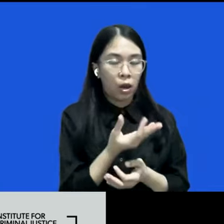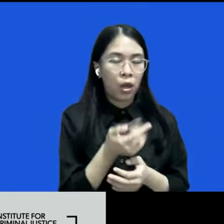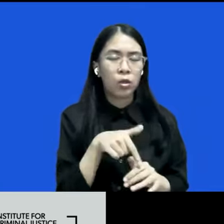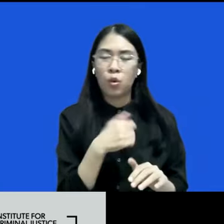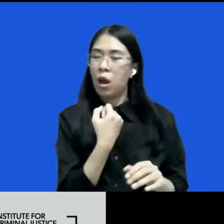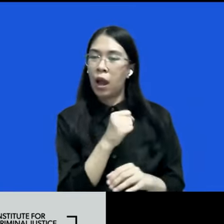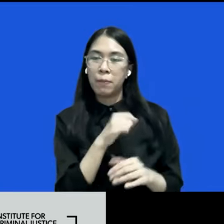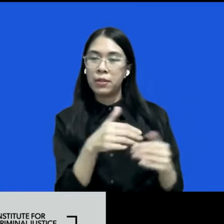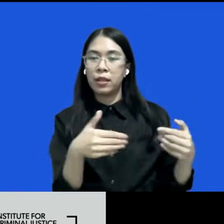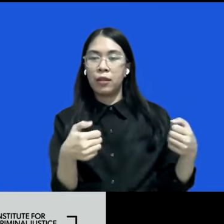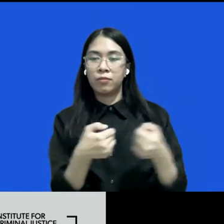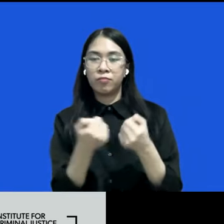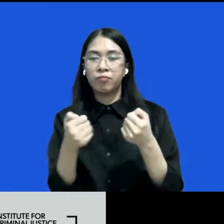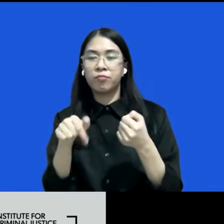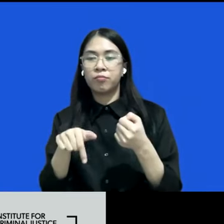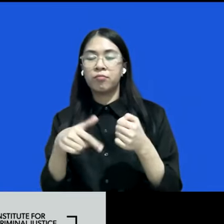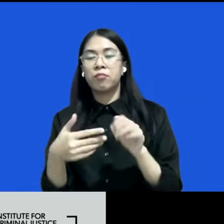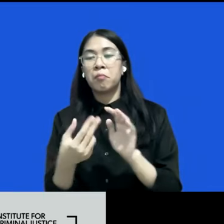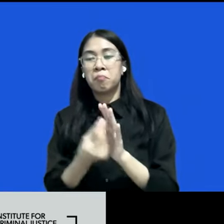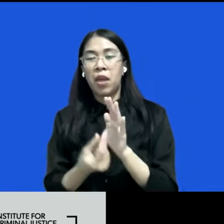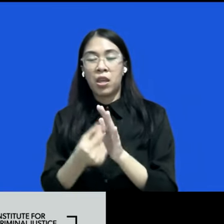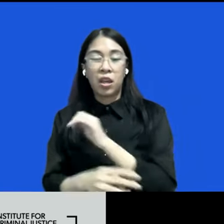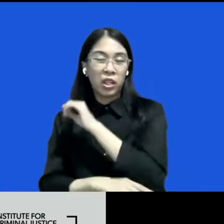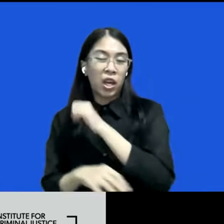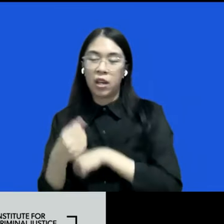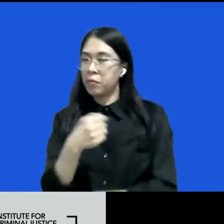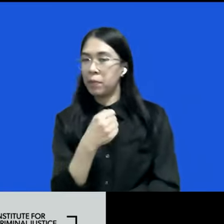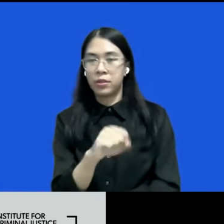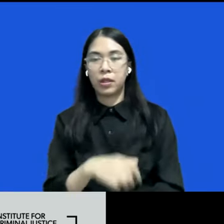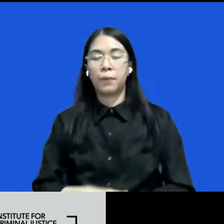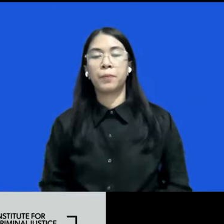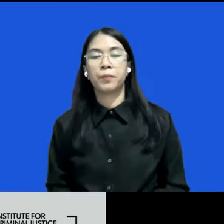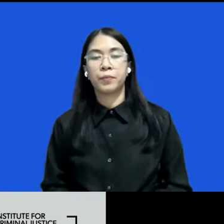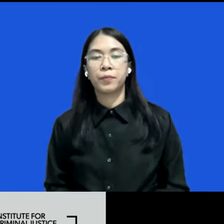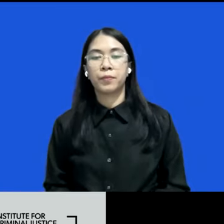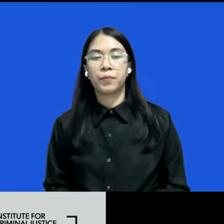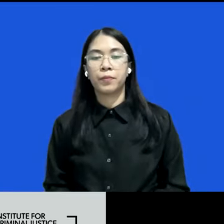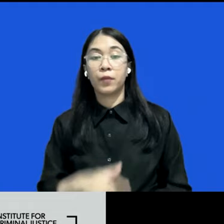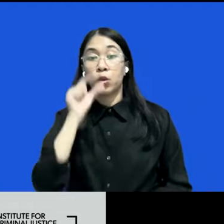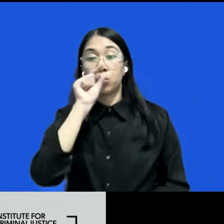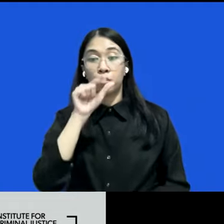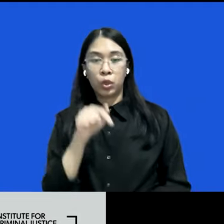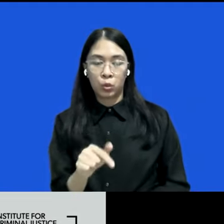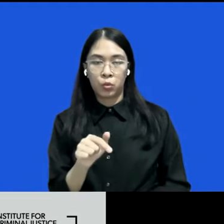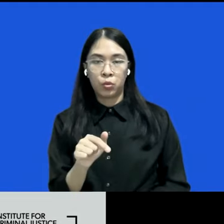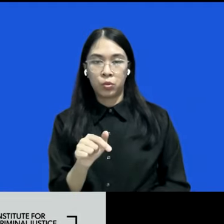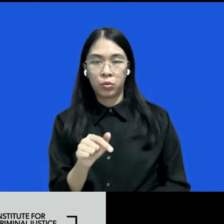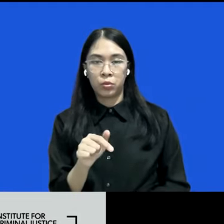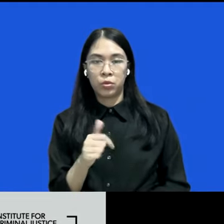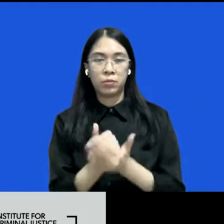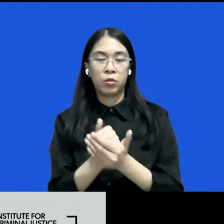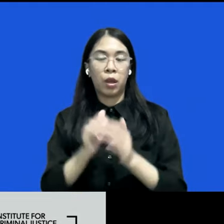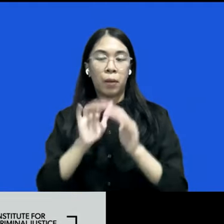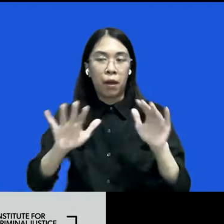dibenturkan dengan pembiayaan negara nah speaking untuk ngebahas soal ini sebenarnya kan banyak